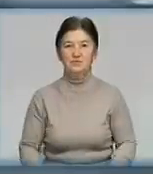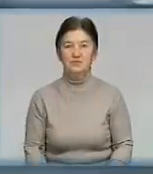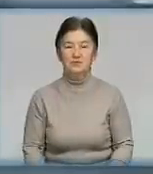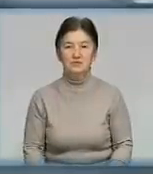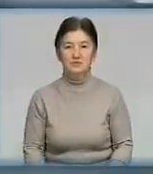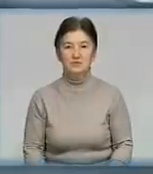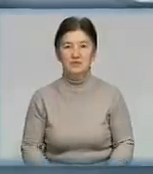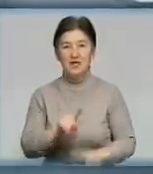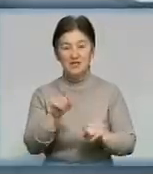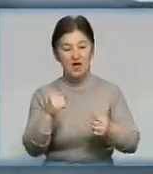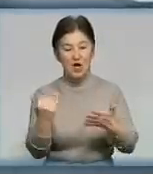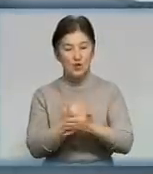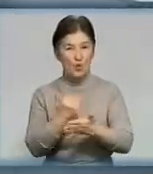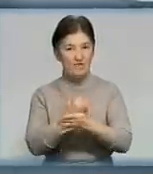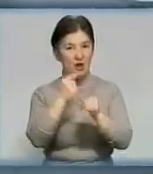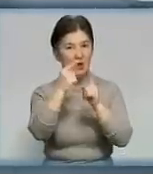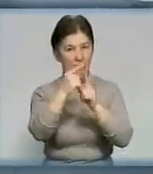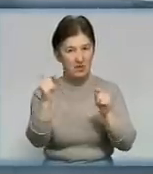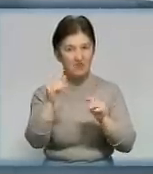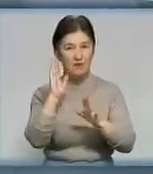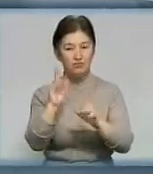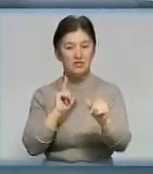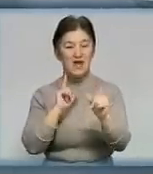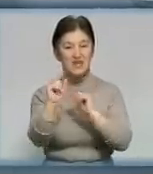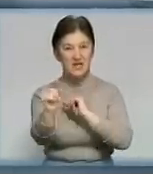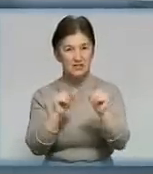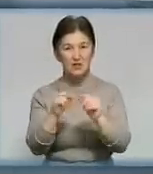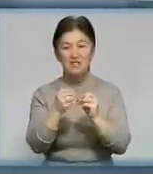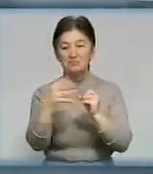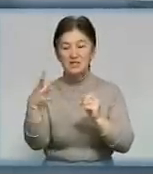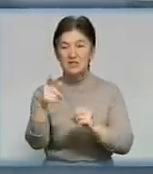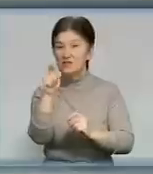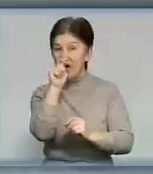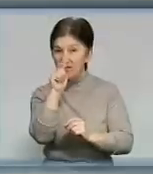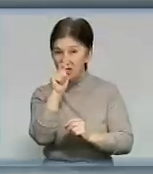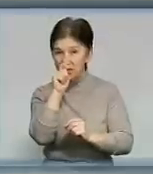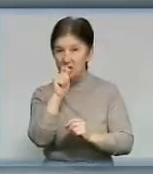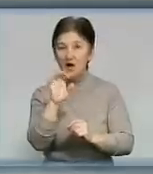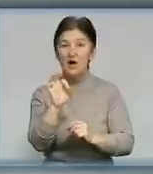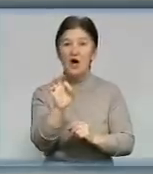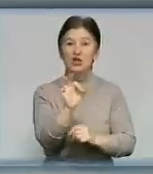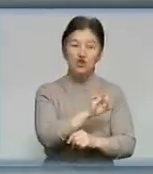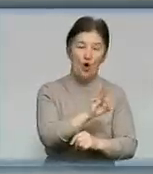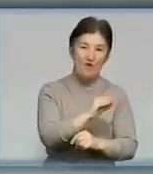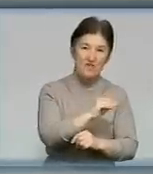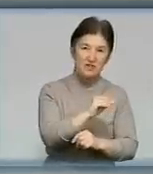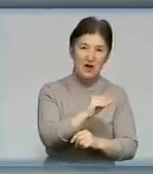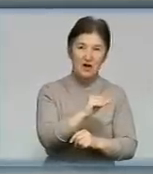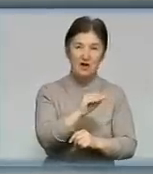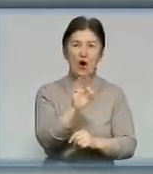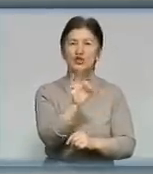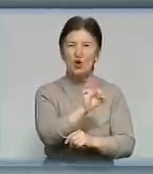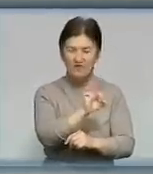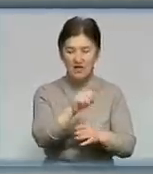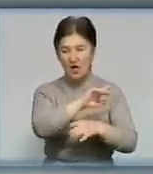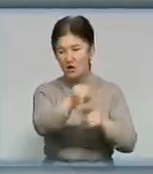За новими правилами українські водії їздитимуть з 15 квітня. Одне з нововведень – з жовтня по травень керманичі за межами населеного